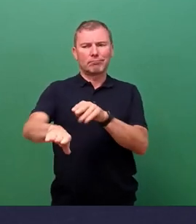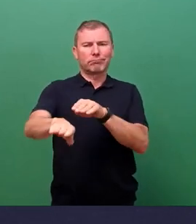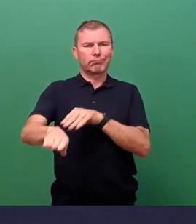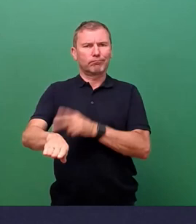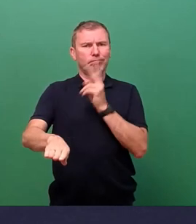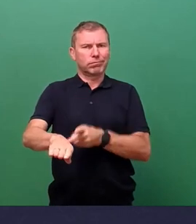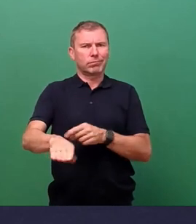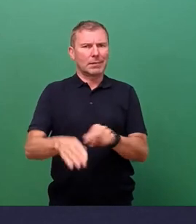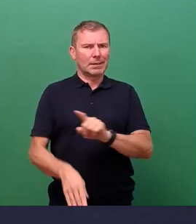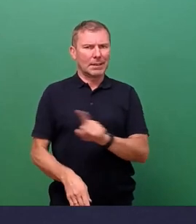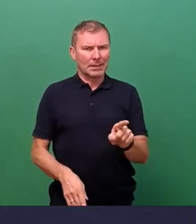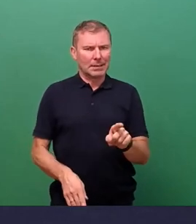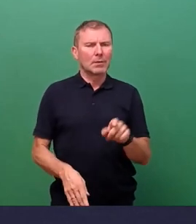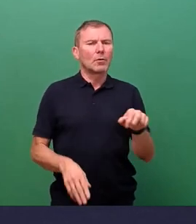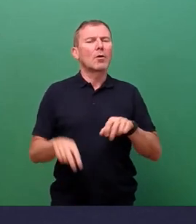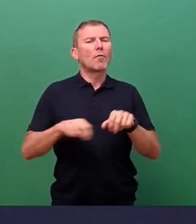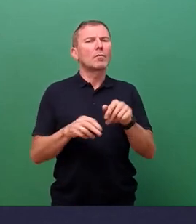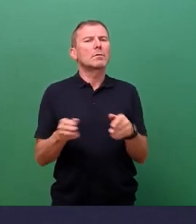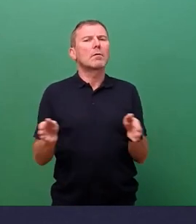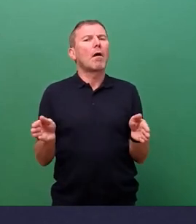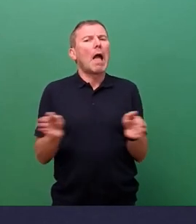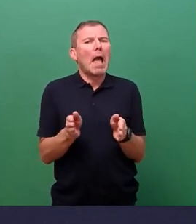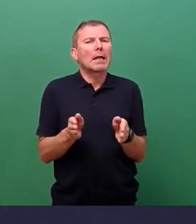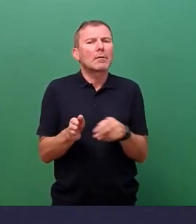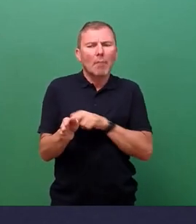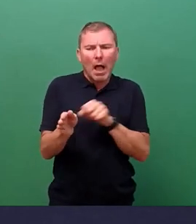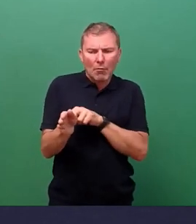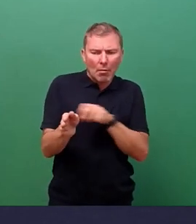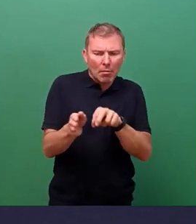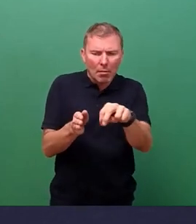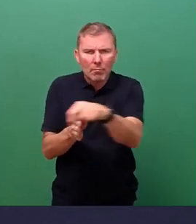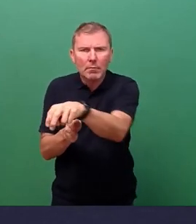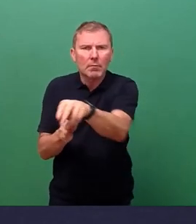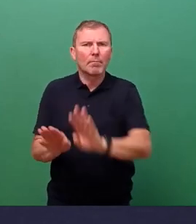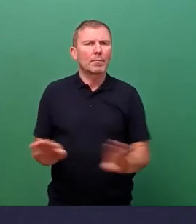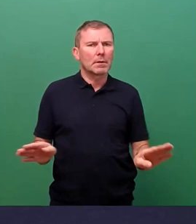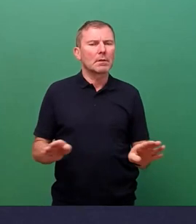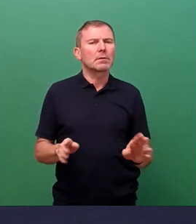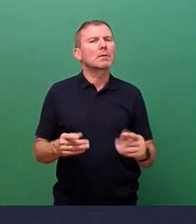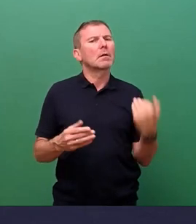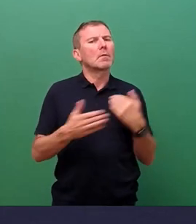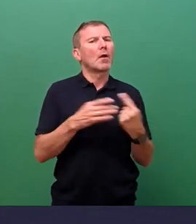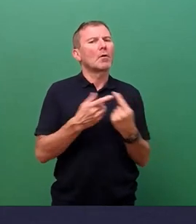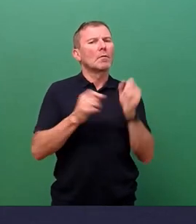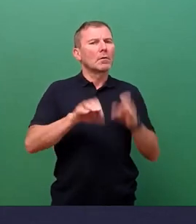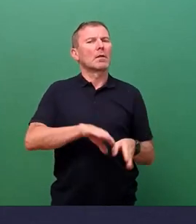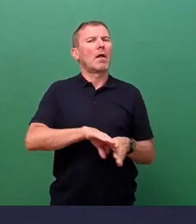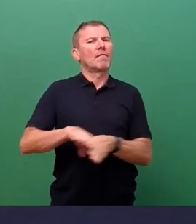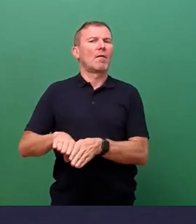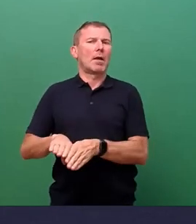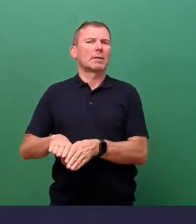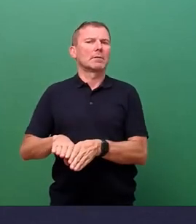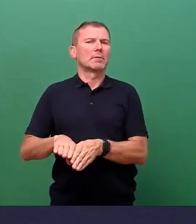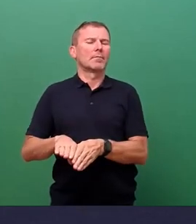für den Fußverkehr sicherer. Bisherische Konflikte können somit vermieden werden. Und die Einrichtung der